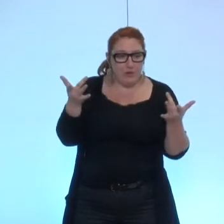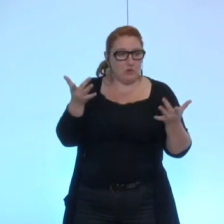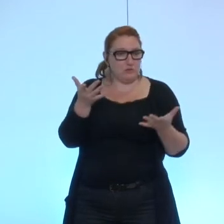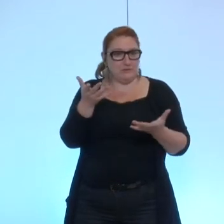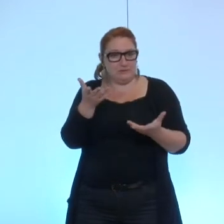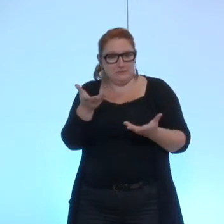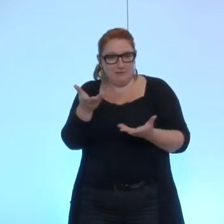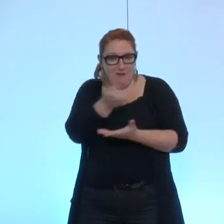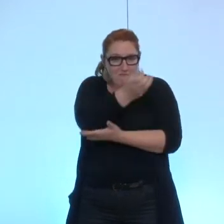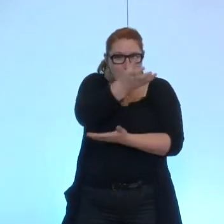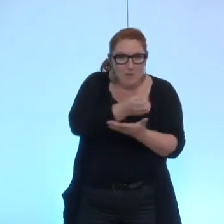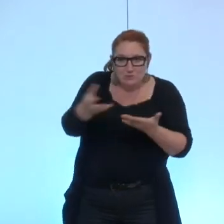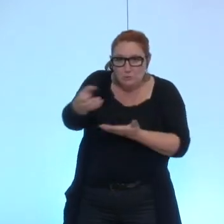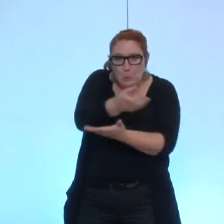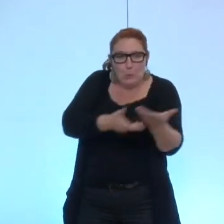sur ces questions